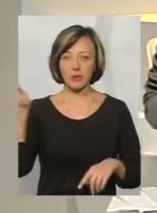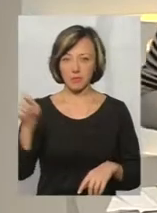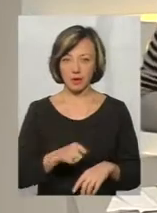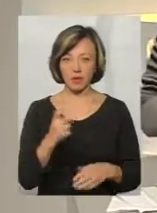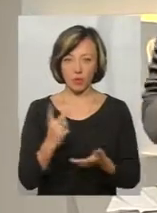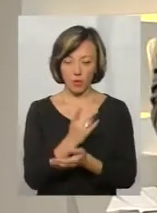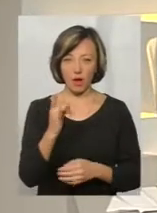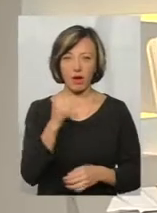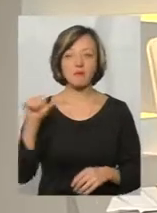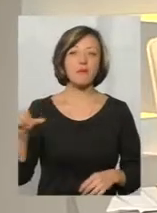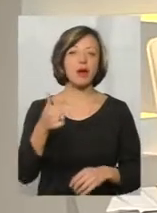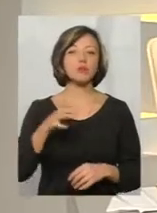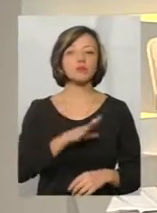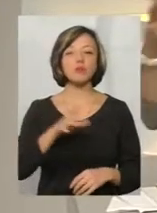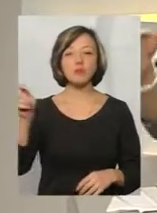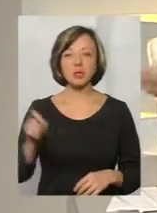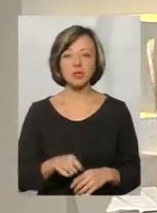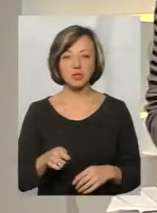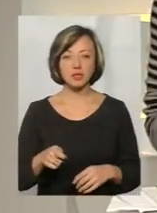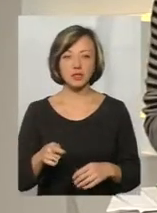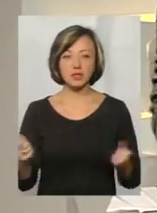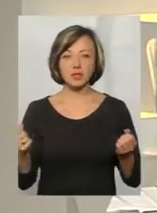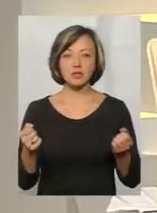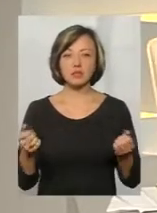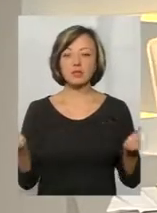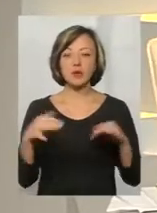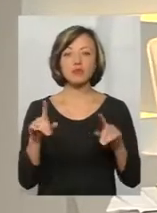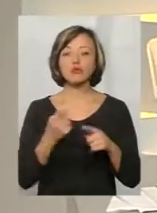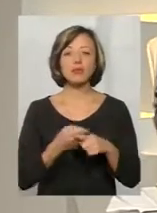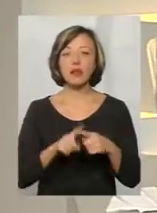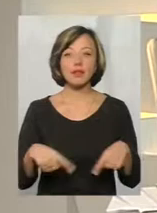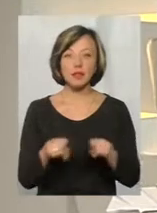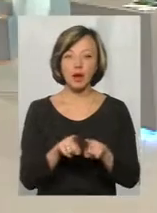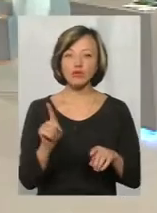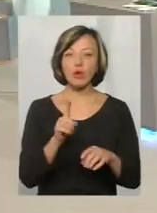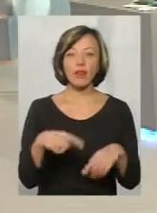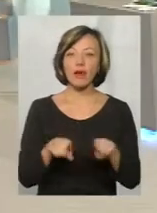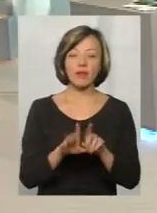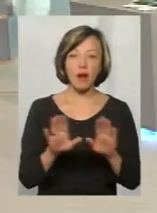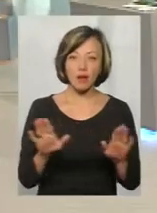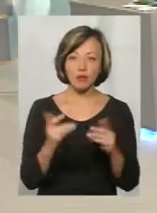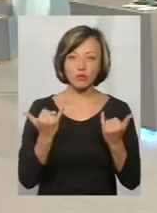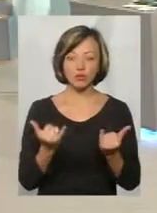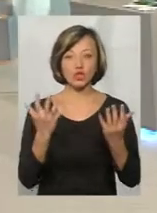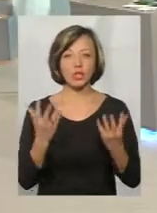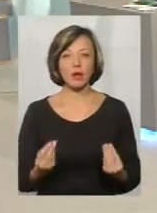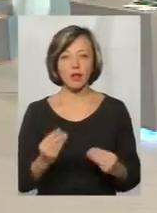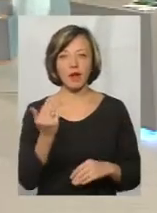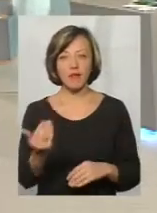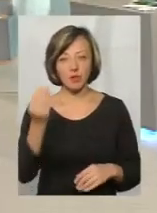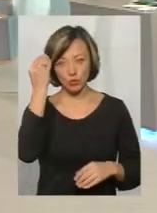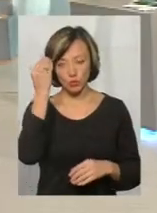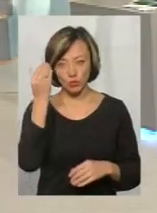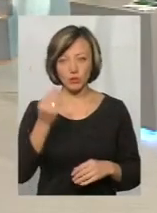вдруге, вперше приїхали і зібрали, що не так. Давайте спочатку поговоримо про те, що не так на сьогоднішній день на ваше